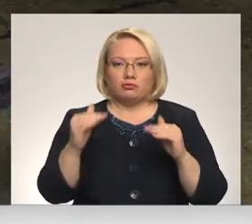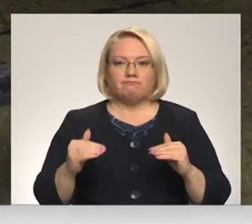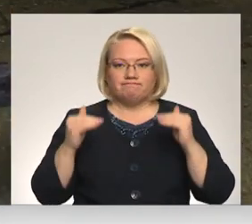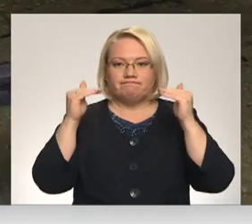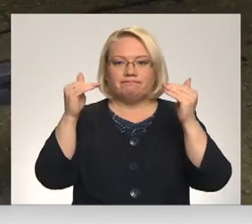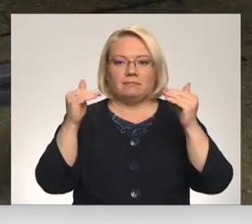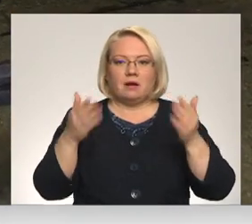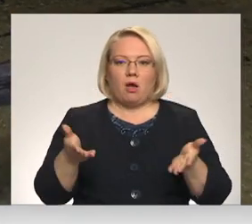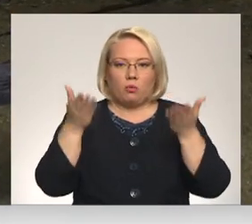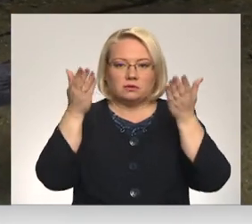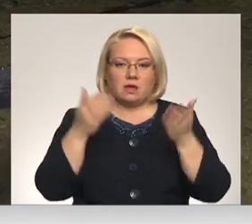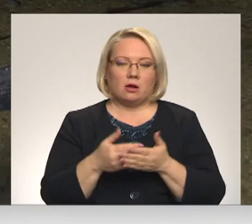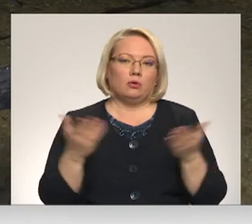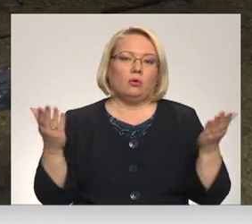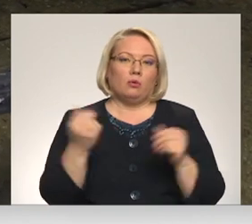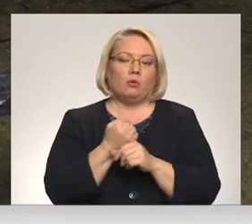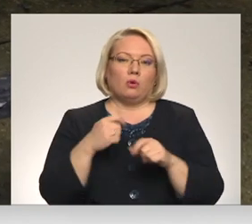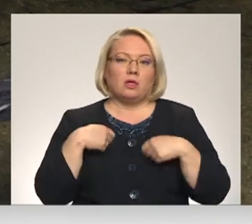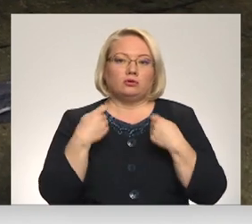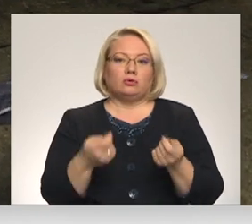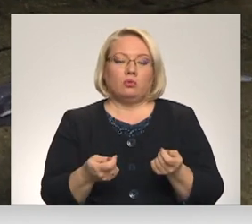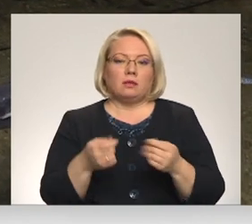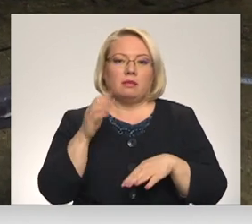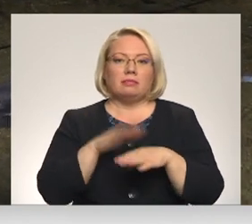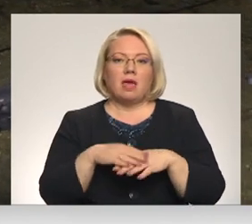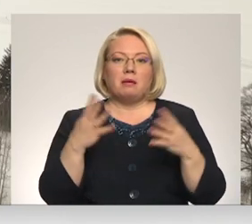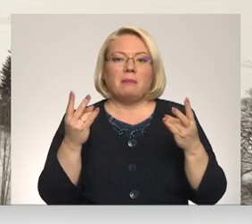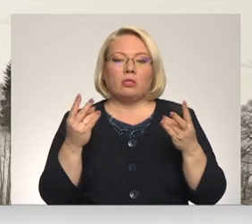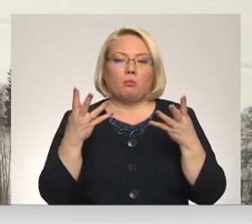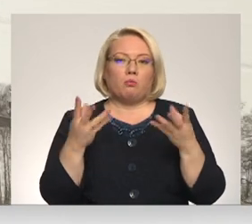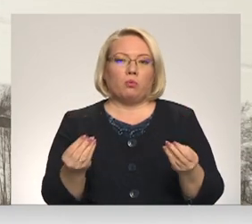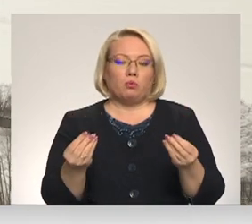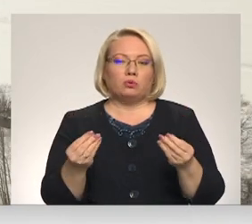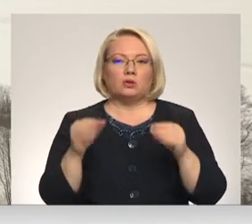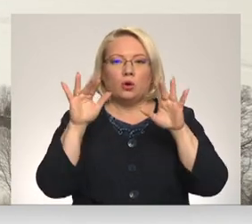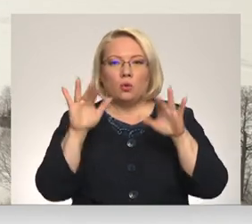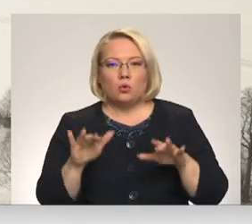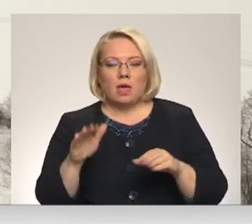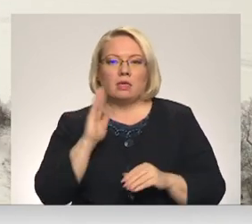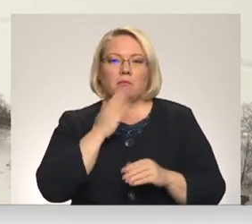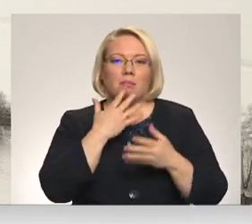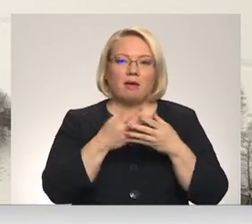augšai ir. Nu, bet ko tās dod, ka dēļ to mitru viņu būs? Rudeņos, pavasaros,